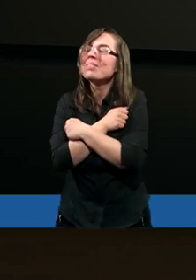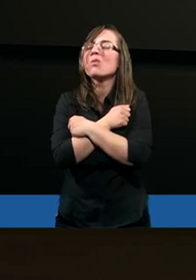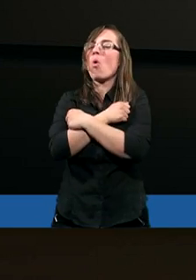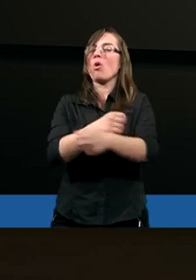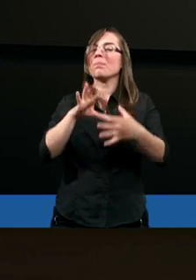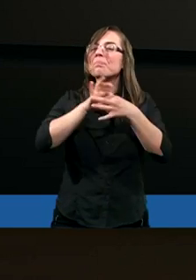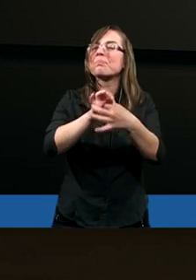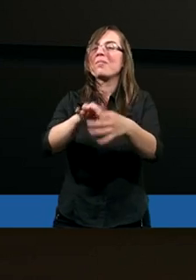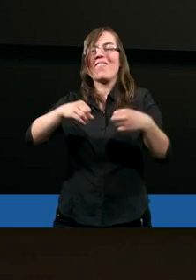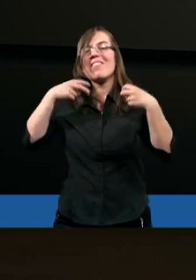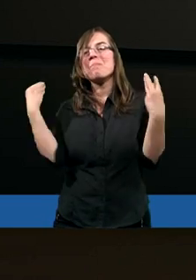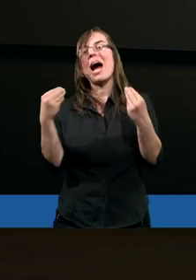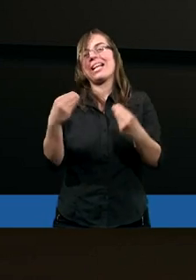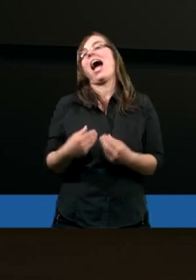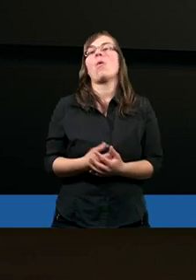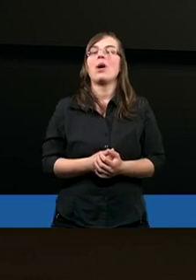Bóg nas uczy.